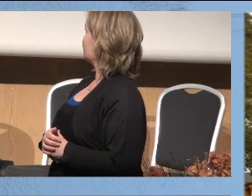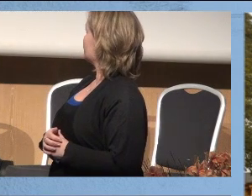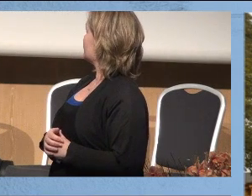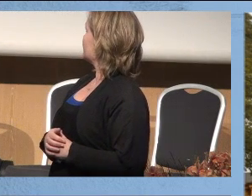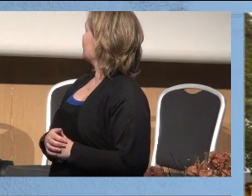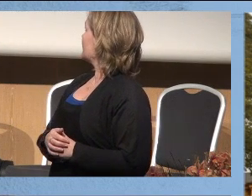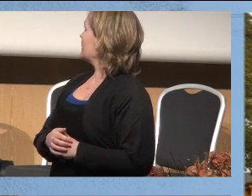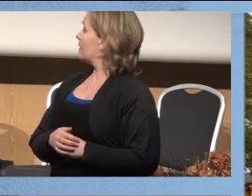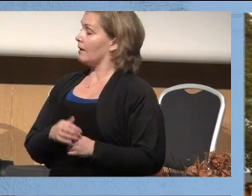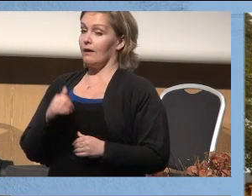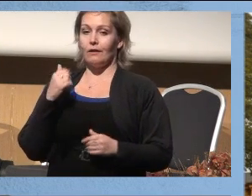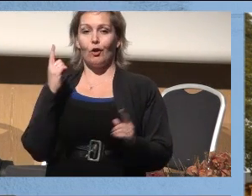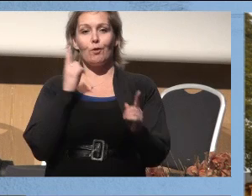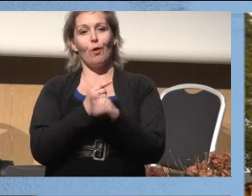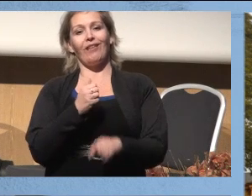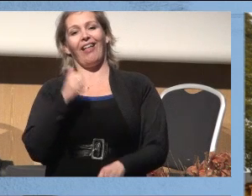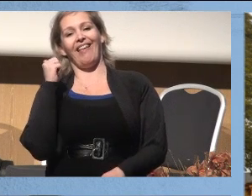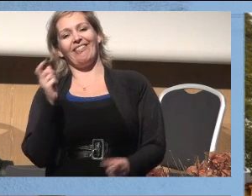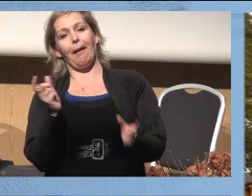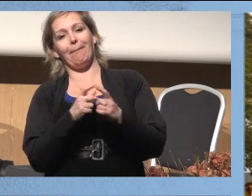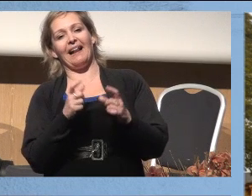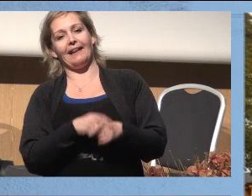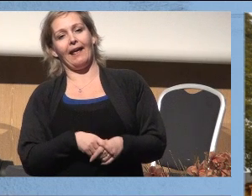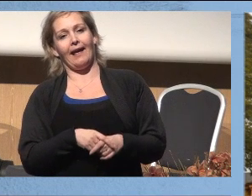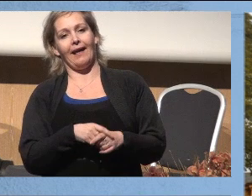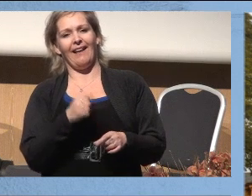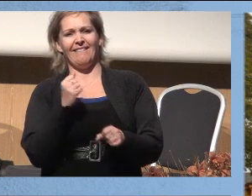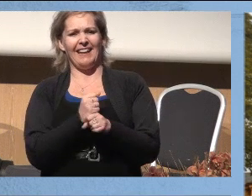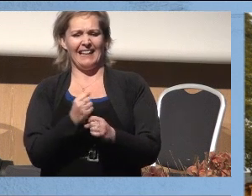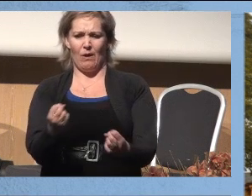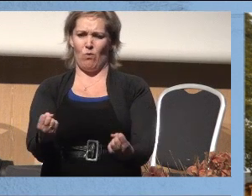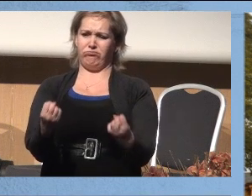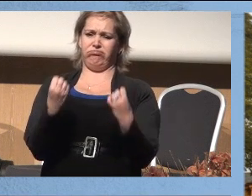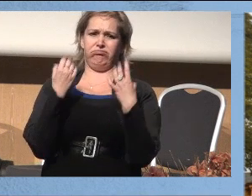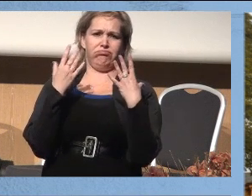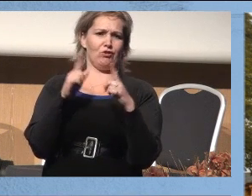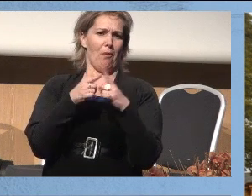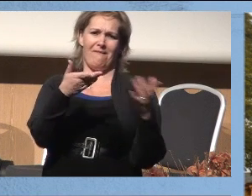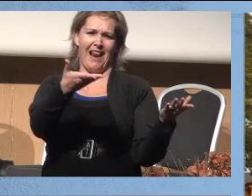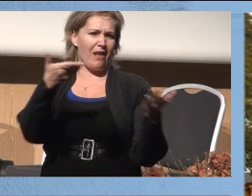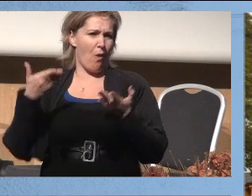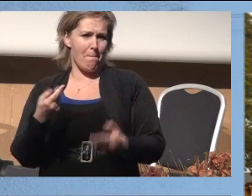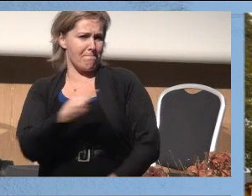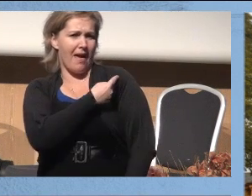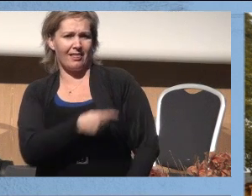Da blir dere møtt av dette bildet. Det oser jo på en måte ikke av velkommen til oss.